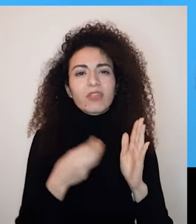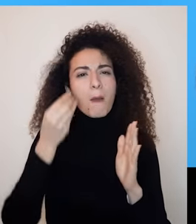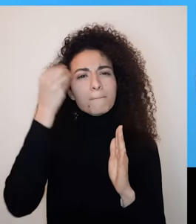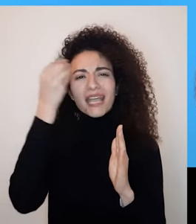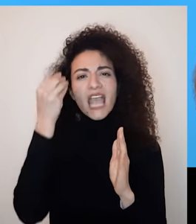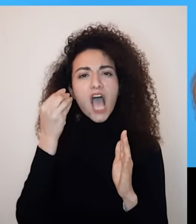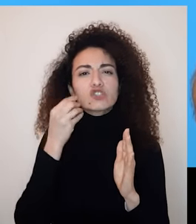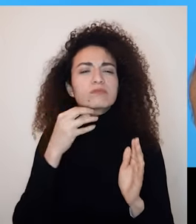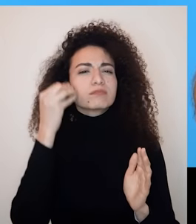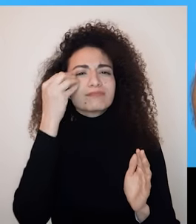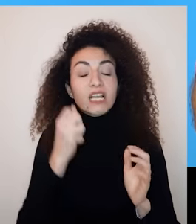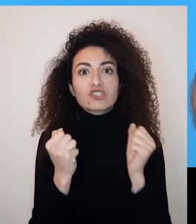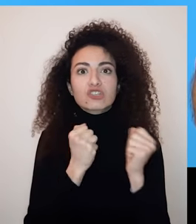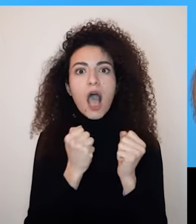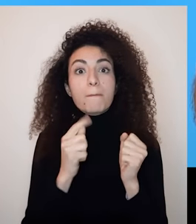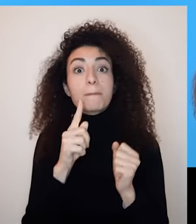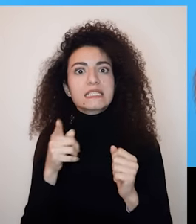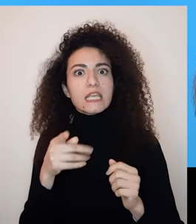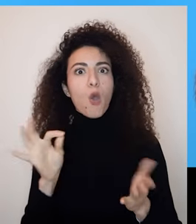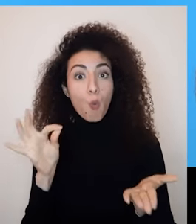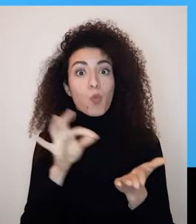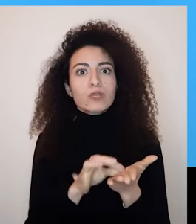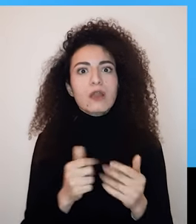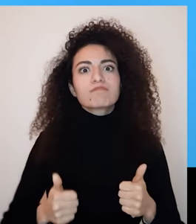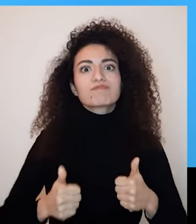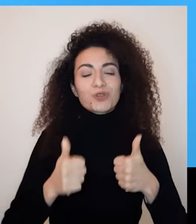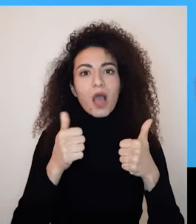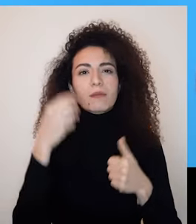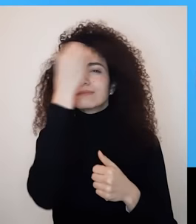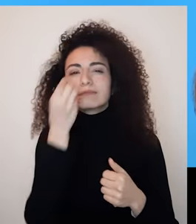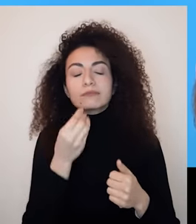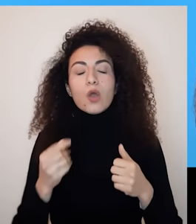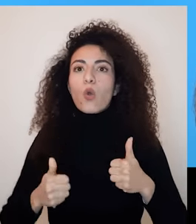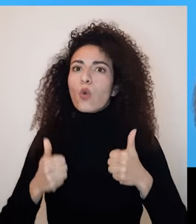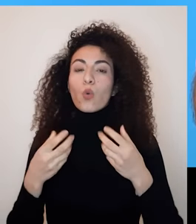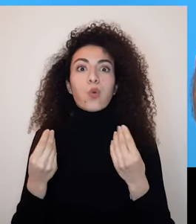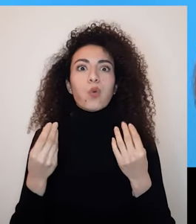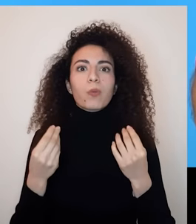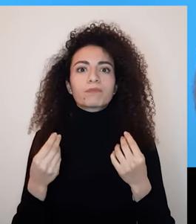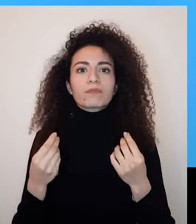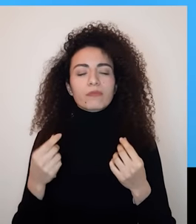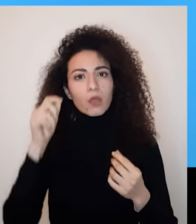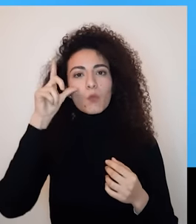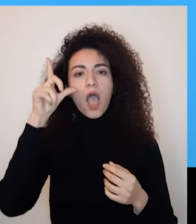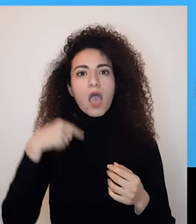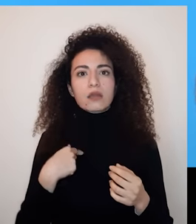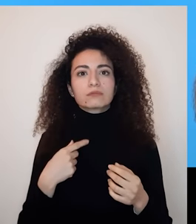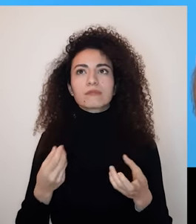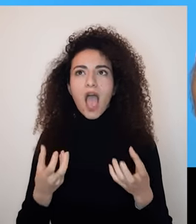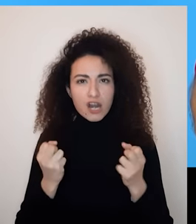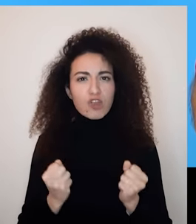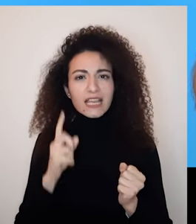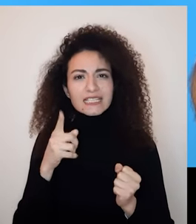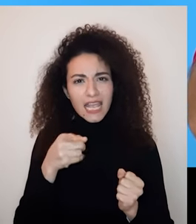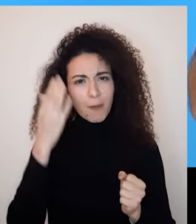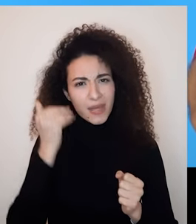أتصور ما يمكن أن يكون مضمون الفيديو فالفتاة كان لديها إعاقة حركية من نوع الشلل الرباعي ورأينا الصعوبات التي وجهتها